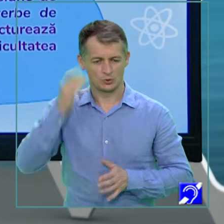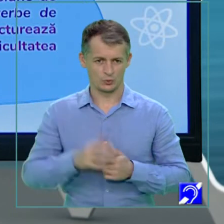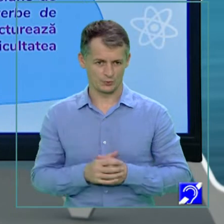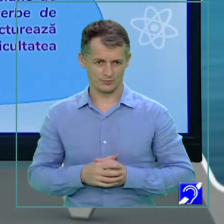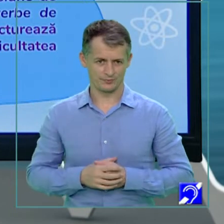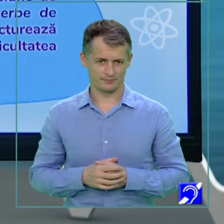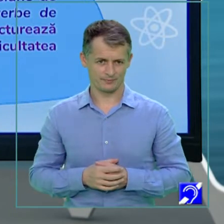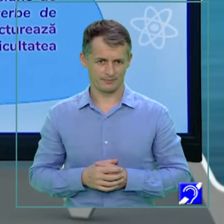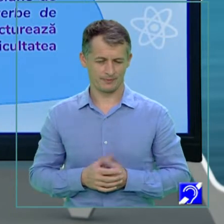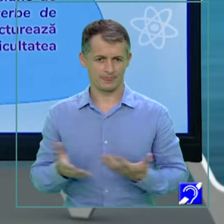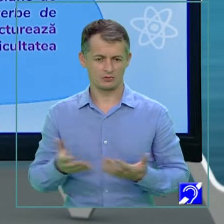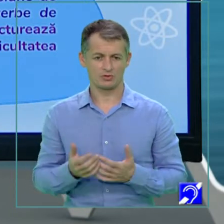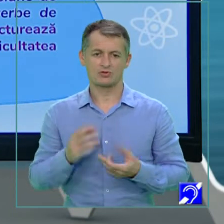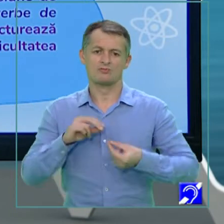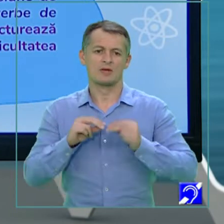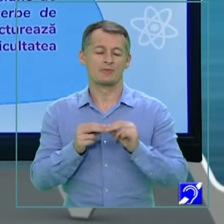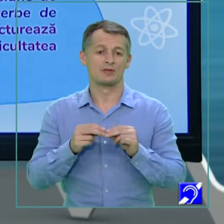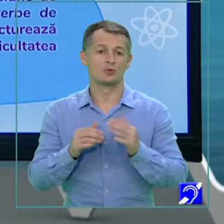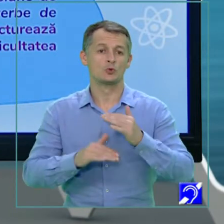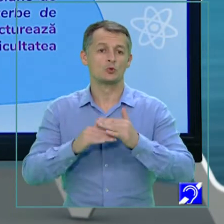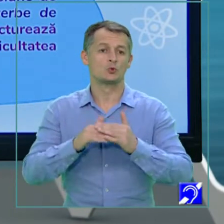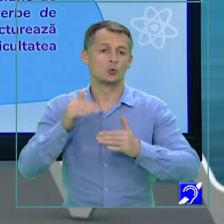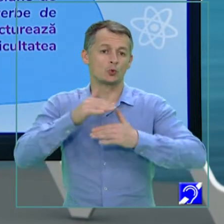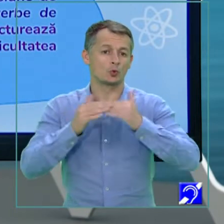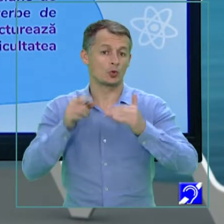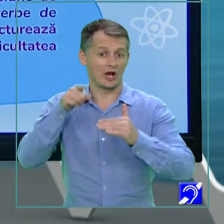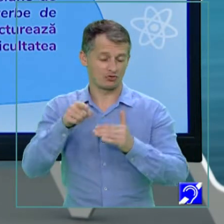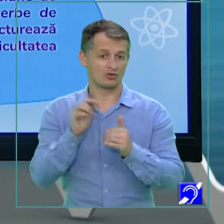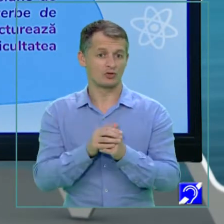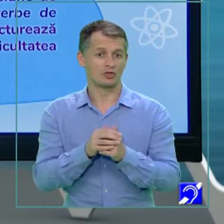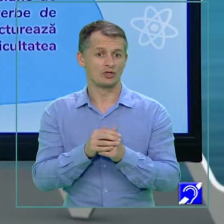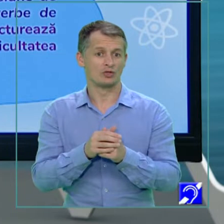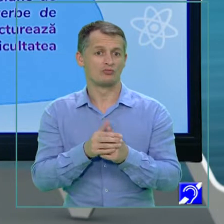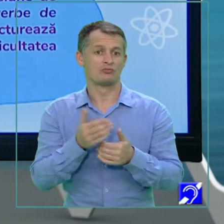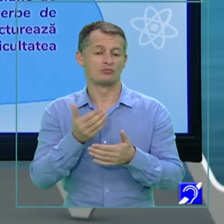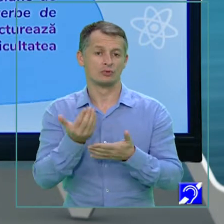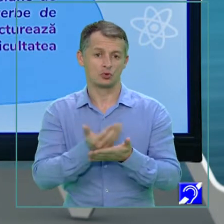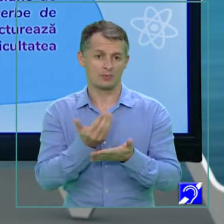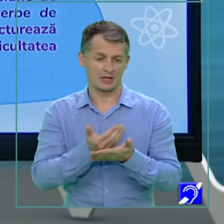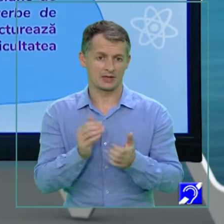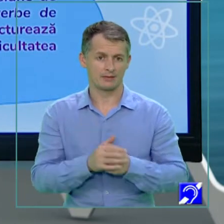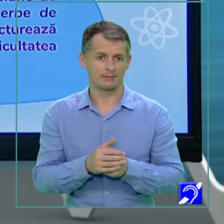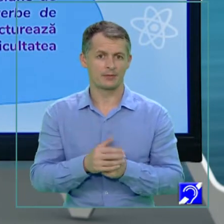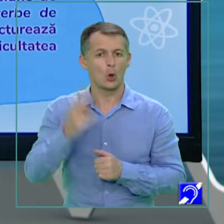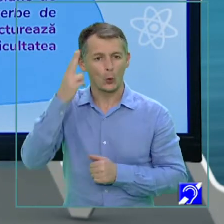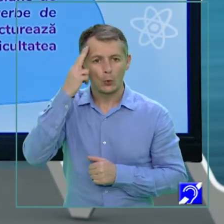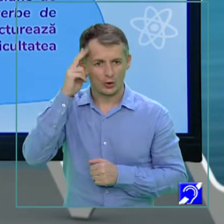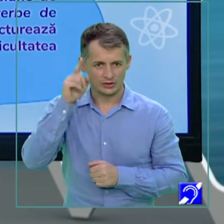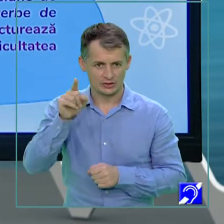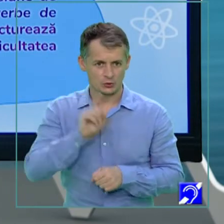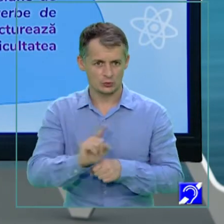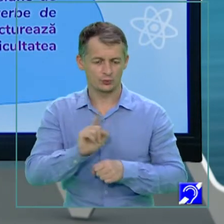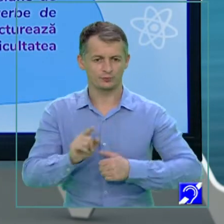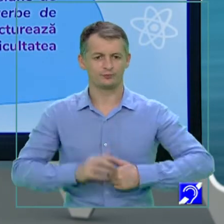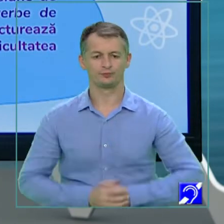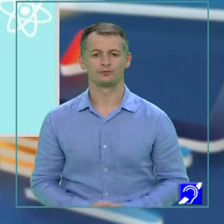acestui subiect, pe care deja cred că îl cunoașteți, subiectul ca atare, ca mod